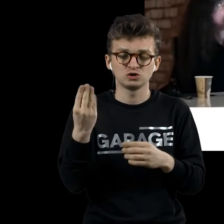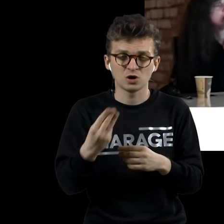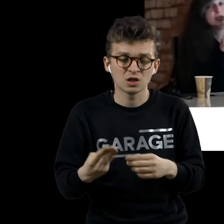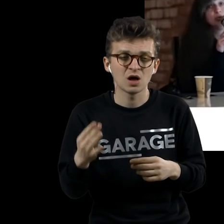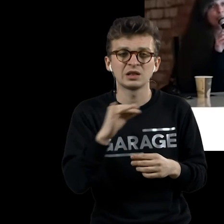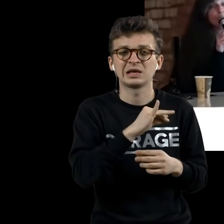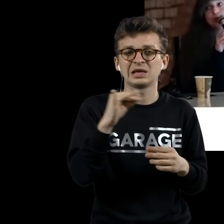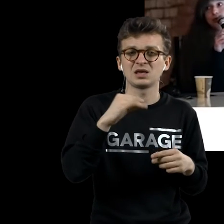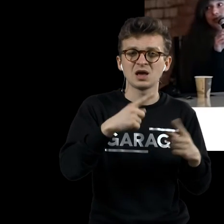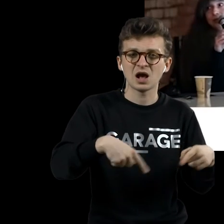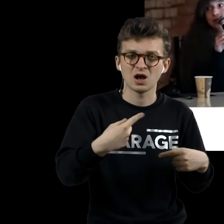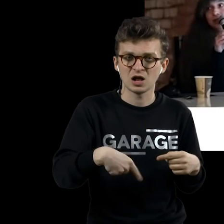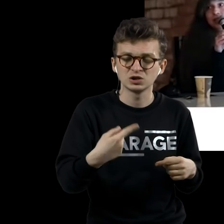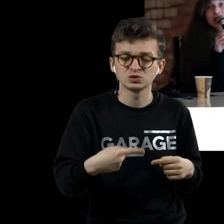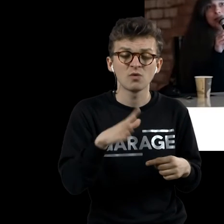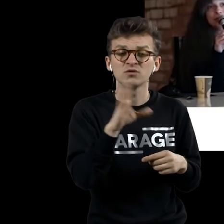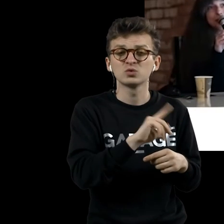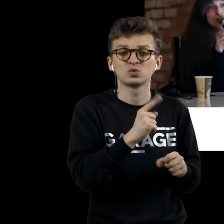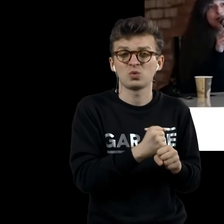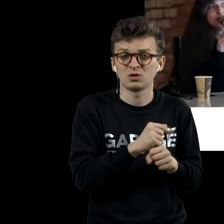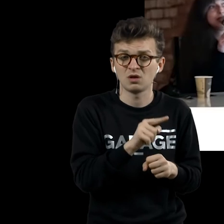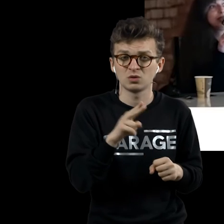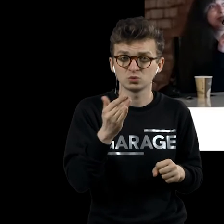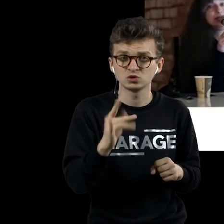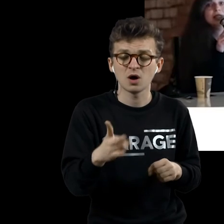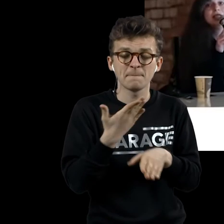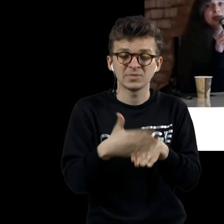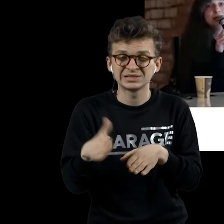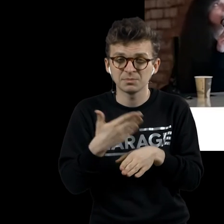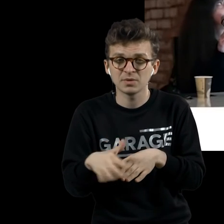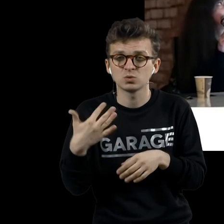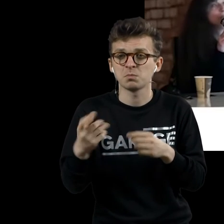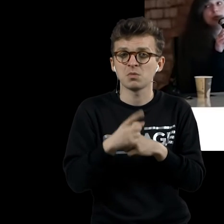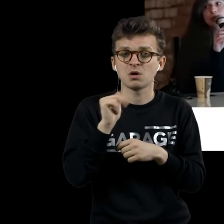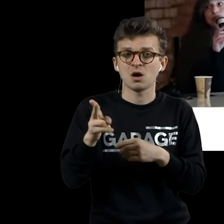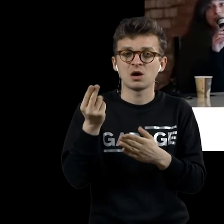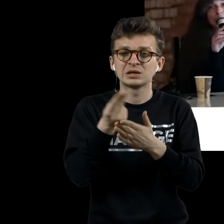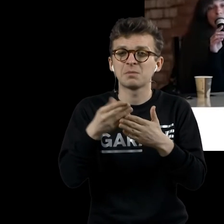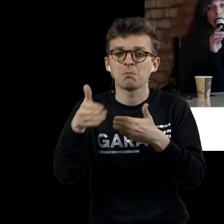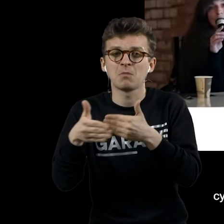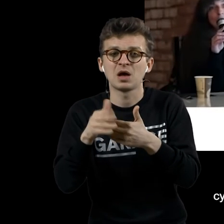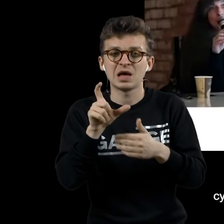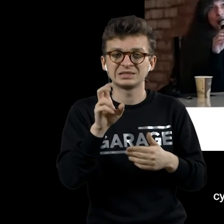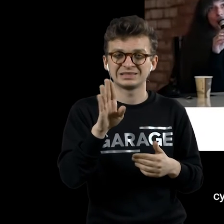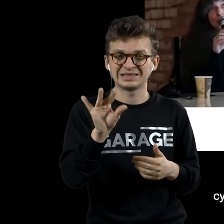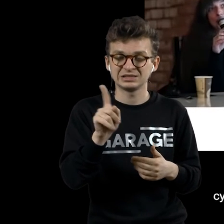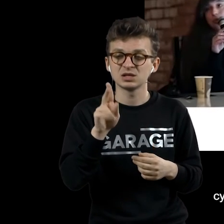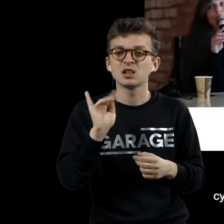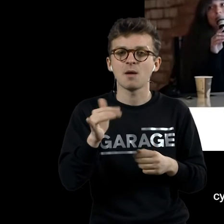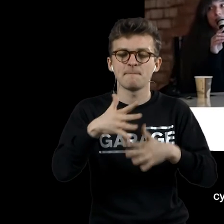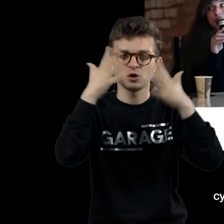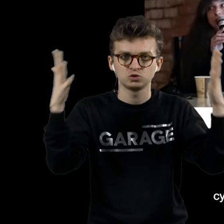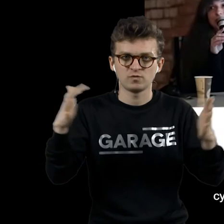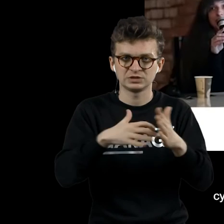То есть все то, чем он занимался, постепенно оказывается эскизами к этому самому большому стеклу. Даже кажется, что, например,